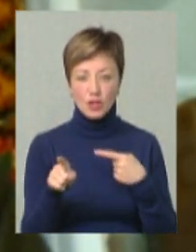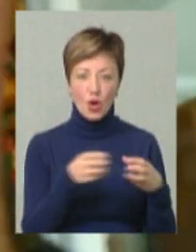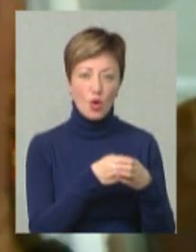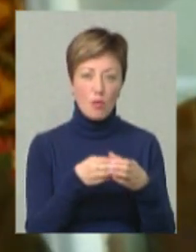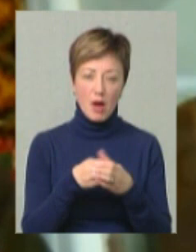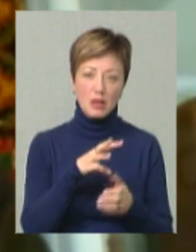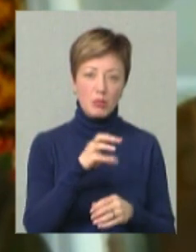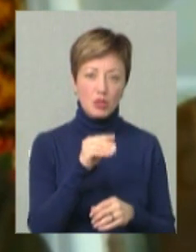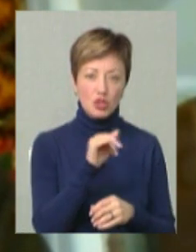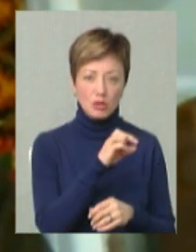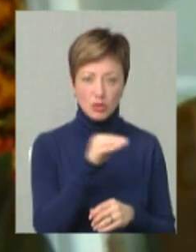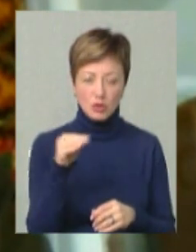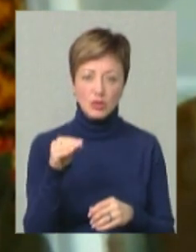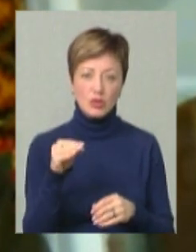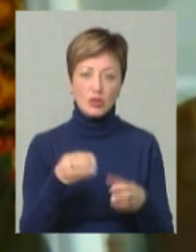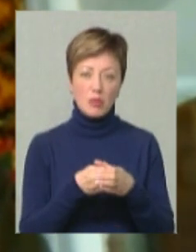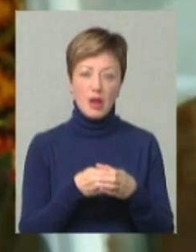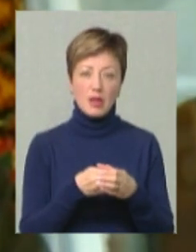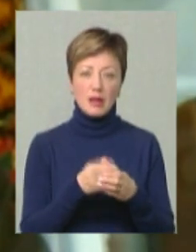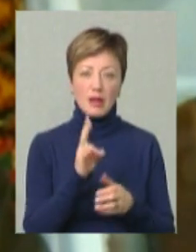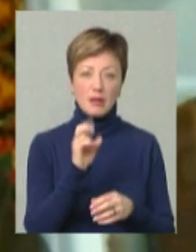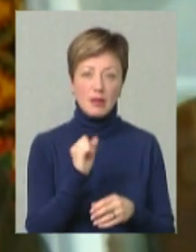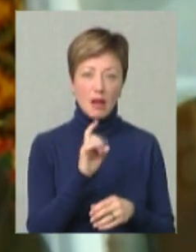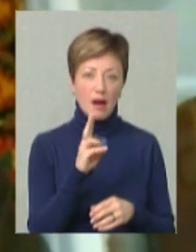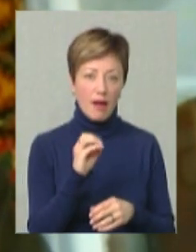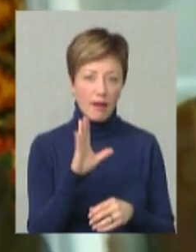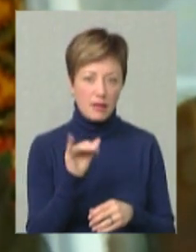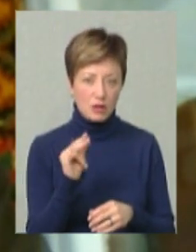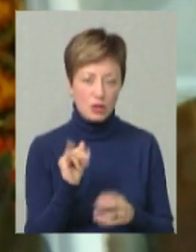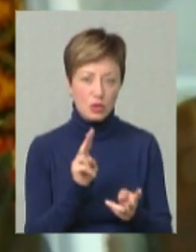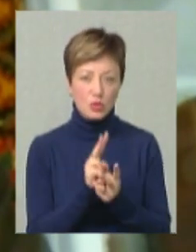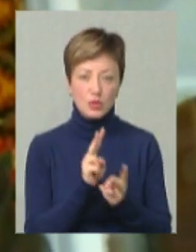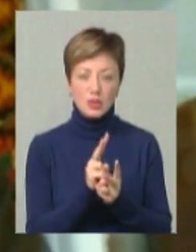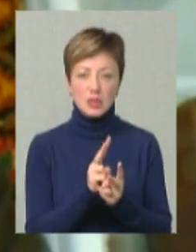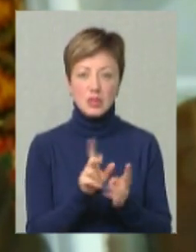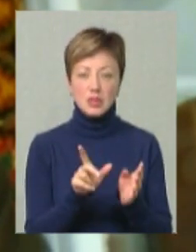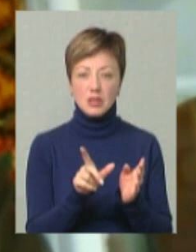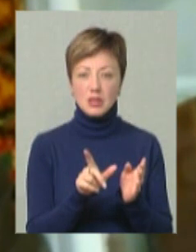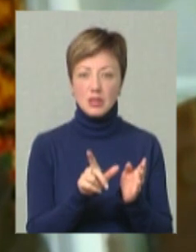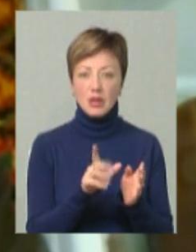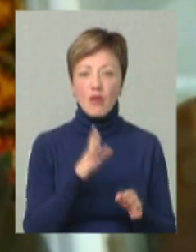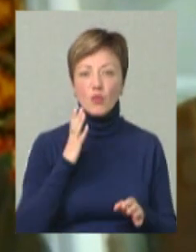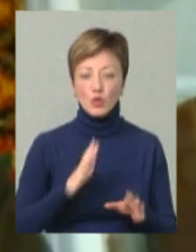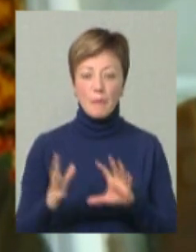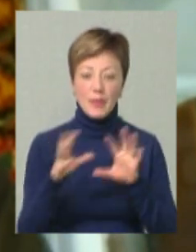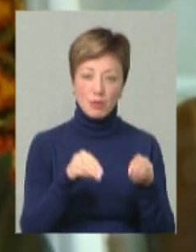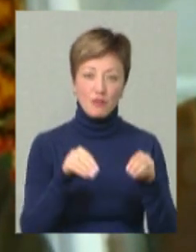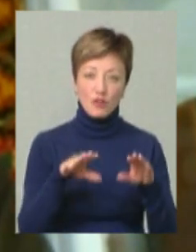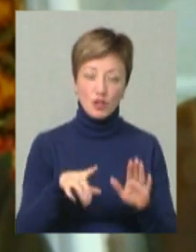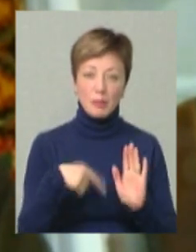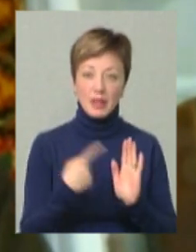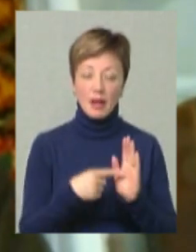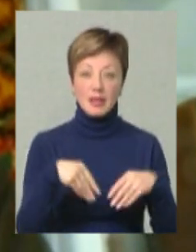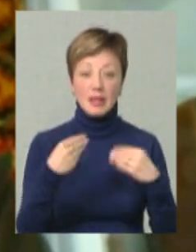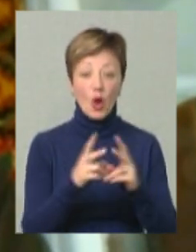громад, Меджибівської громади, от в Нарківицькій громаді відбулася зустріч з ВПО і вирішено питання щодо